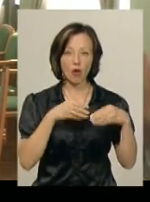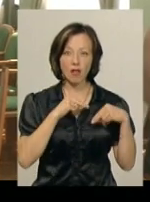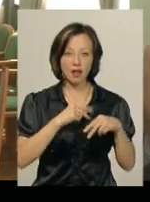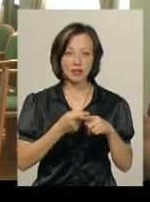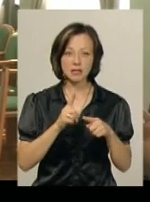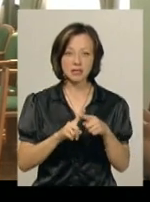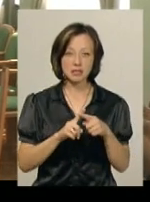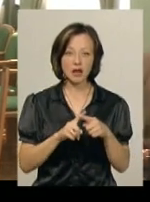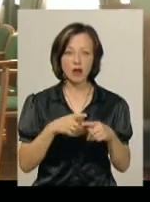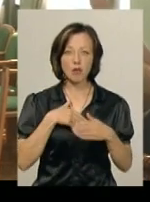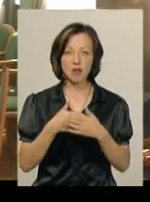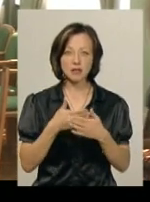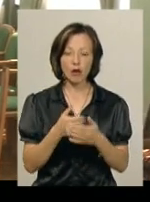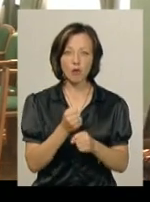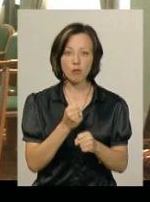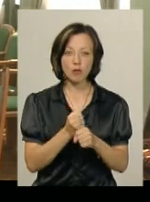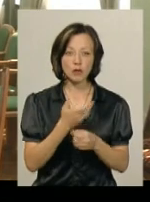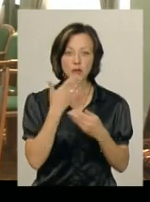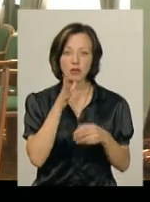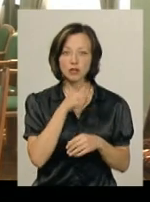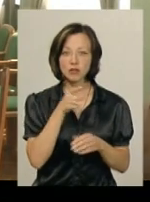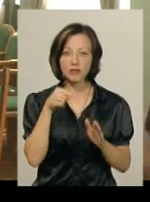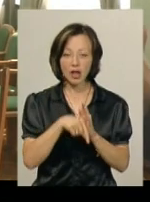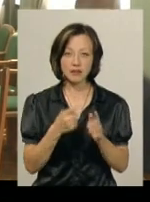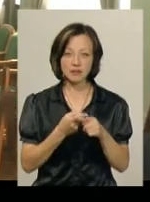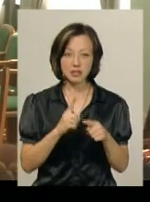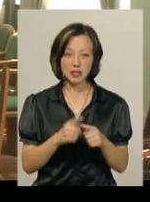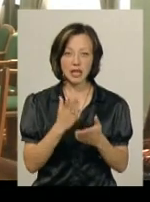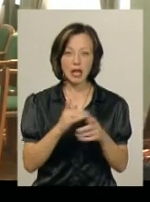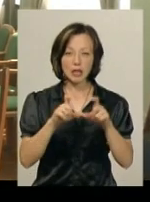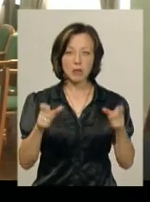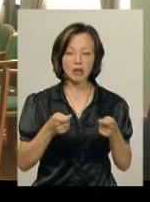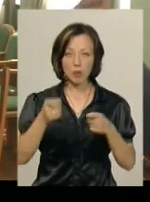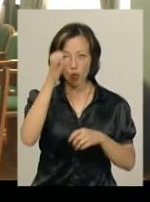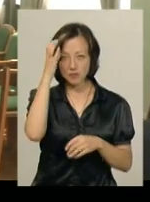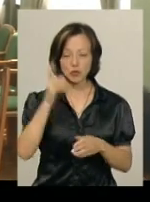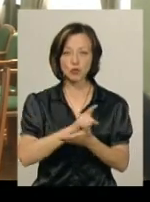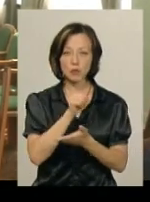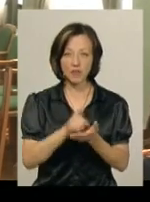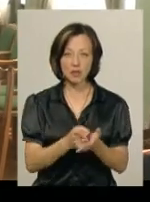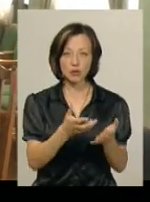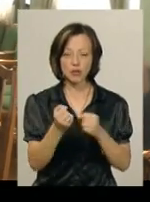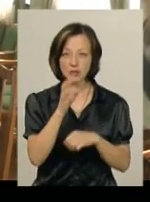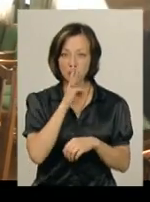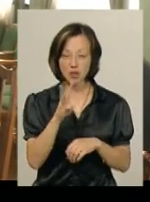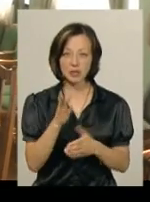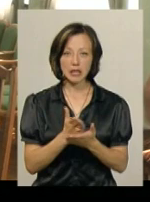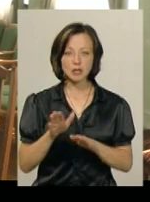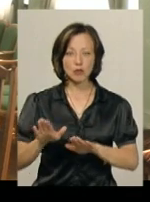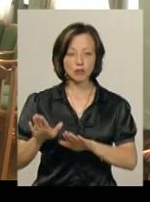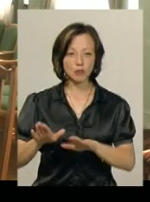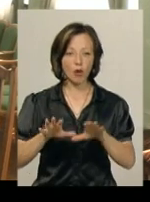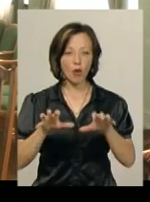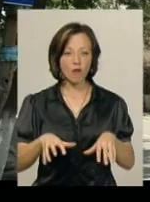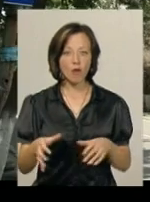колеги – це громадська робота, от мої колеги не мають часу вникати це. Але є департамент освіти, який зобов'язаний одержує зарплату. Є заступники